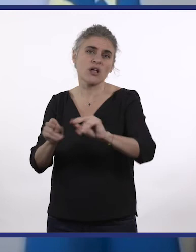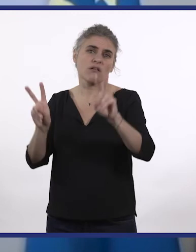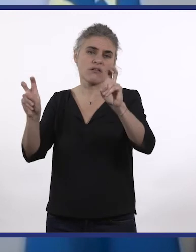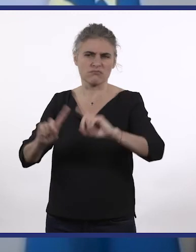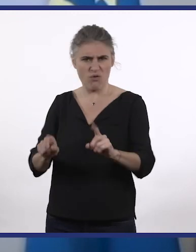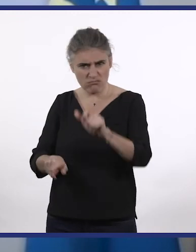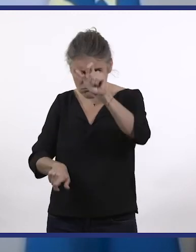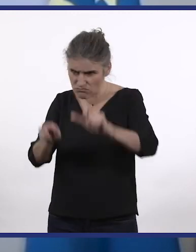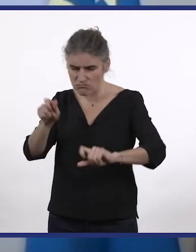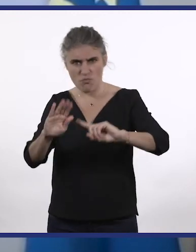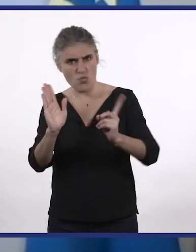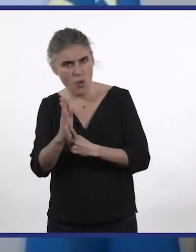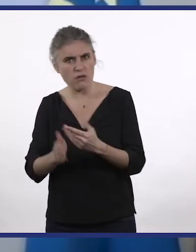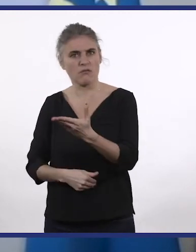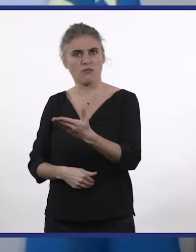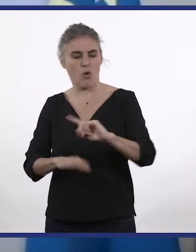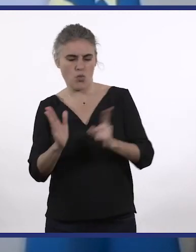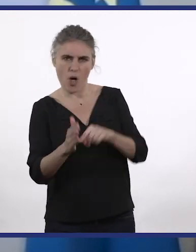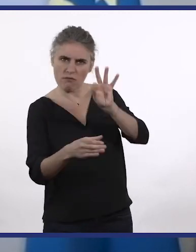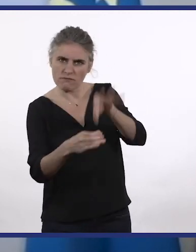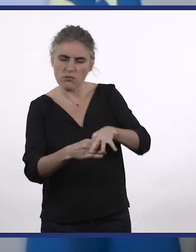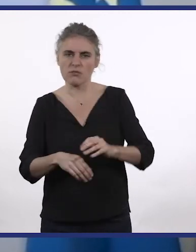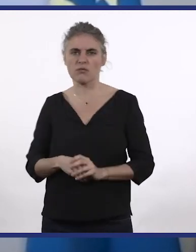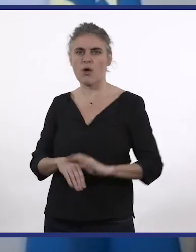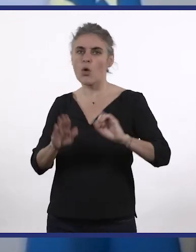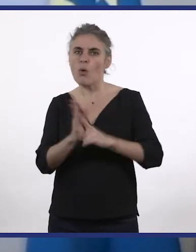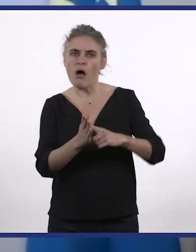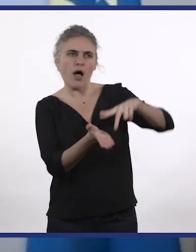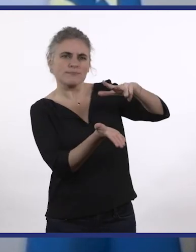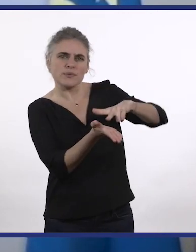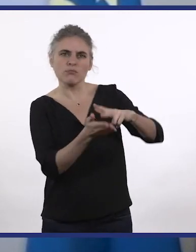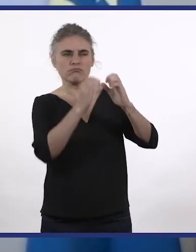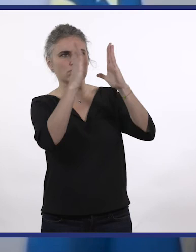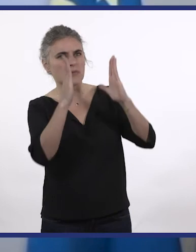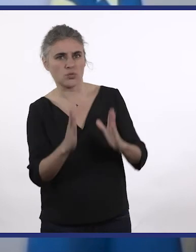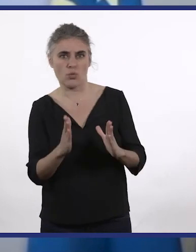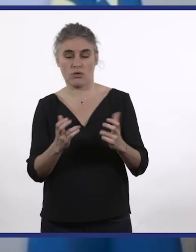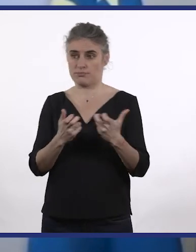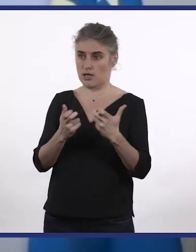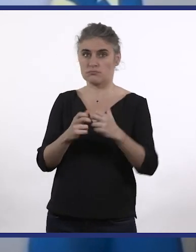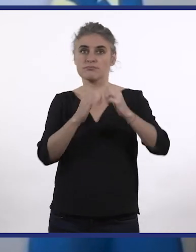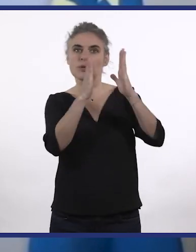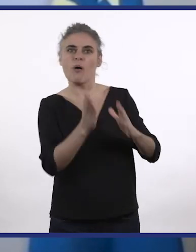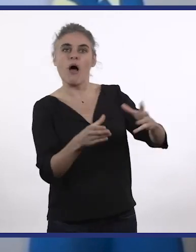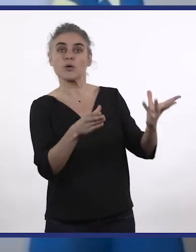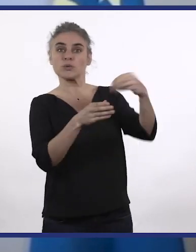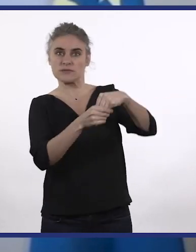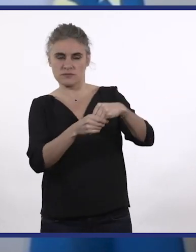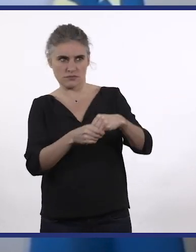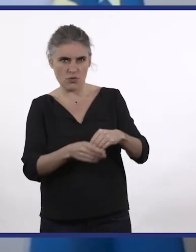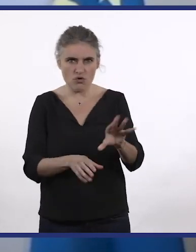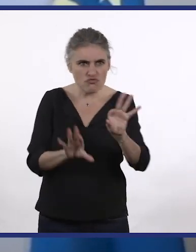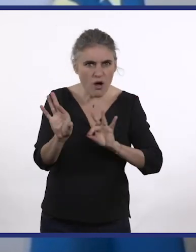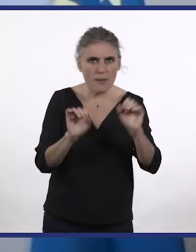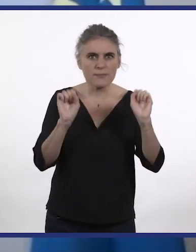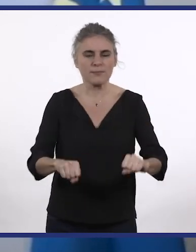soins, mais bien des sujets de droit, droit de voter, droit de se loger, droit de, tout simplement avec l'habitat inclusif, de pouvoir avoir